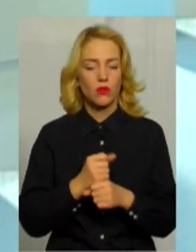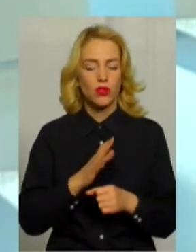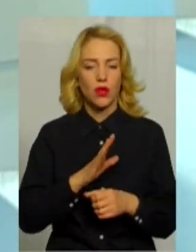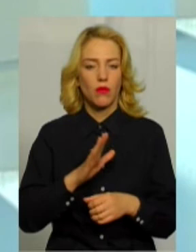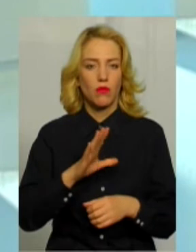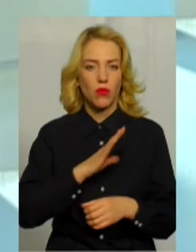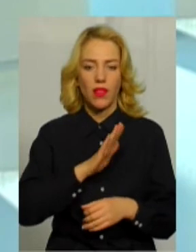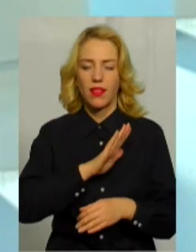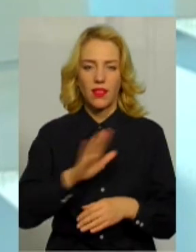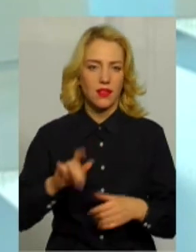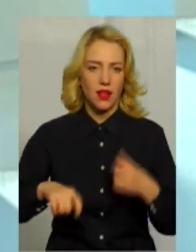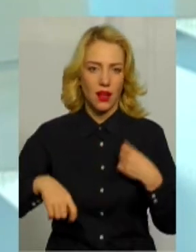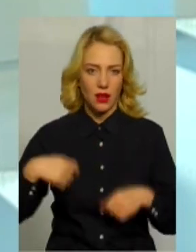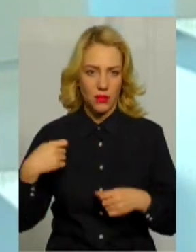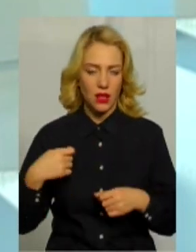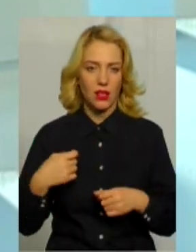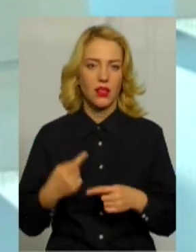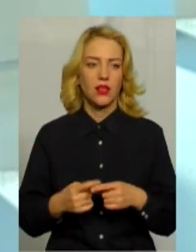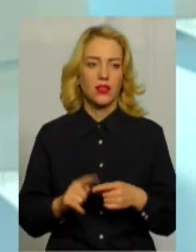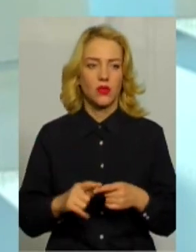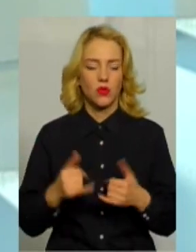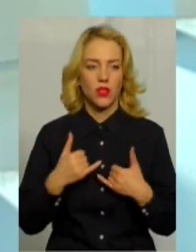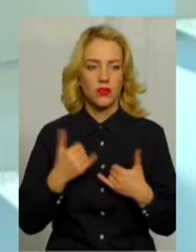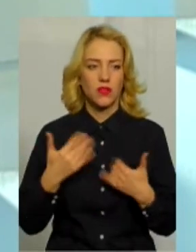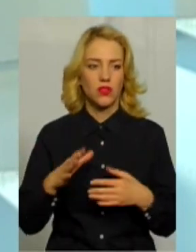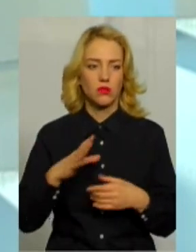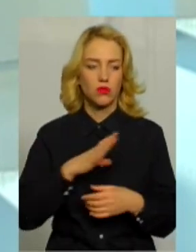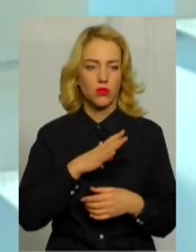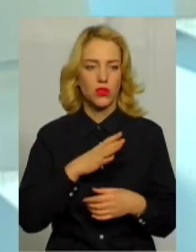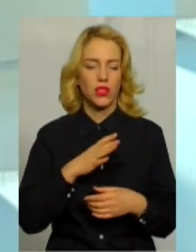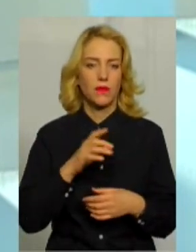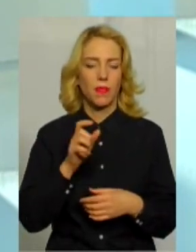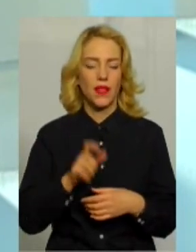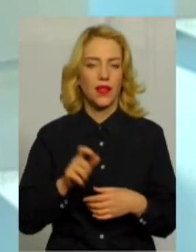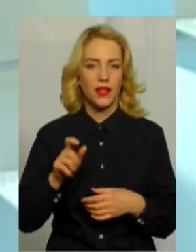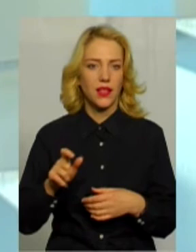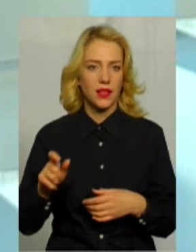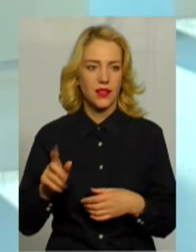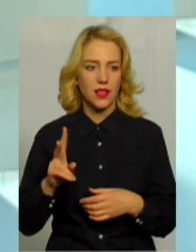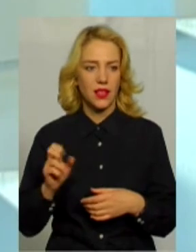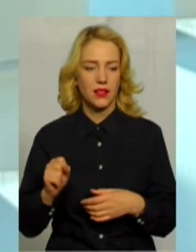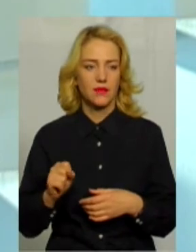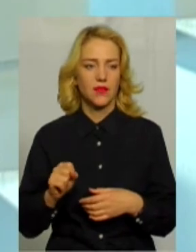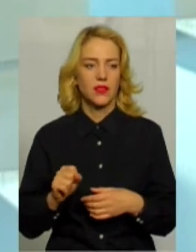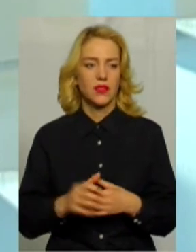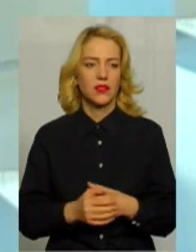тому що у нас є звернення, у нас вже були клієнти, клієнтка була